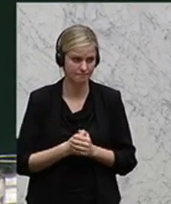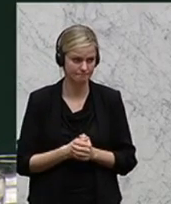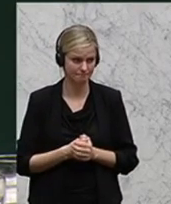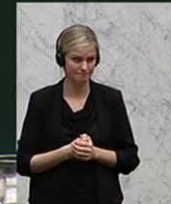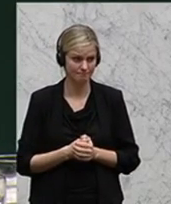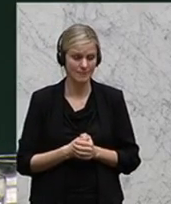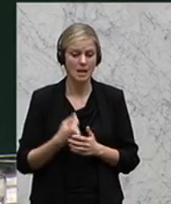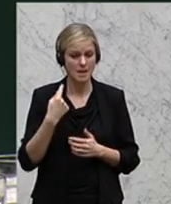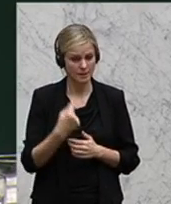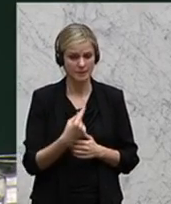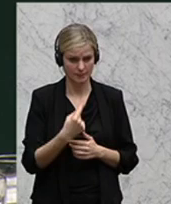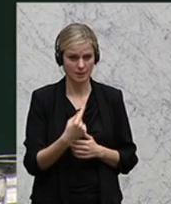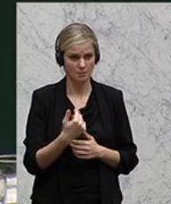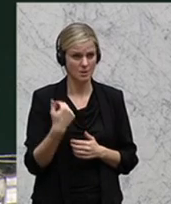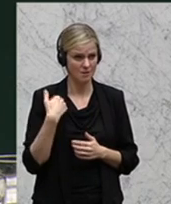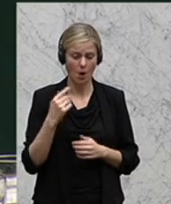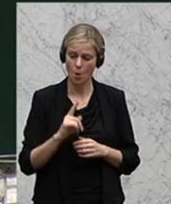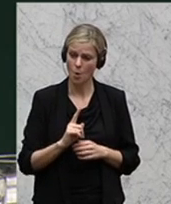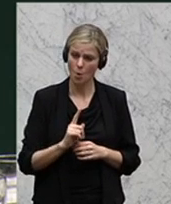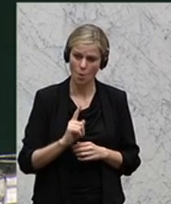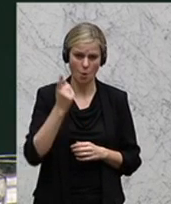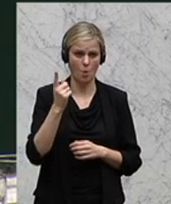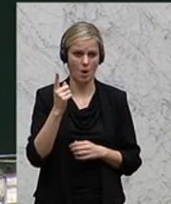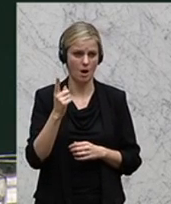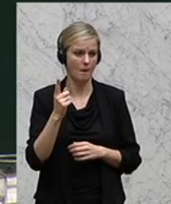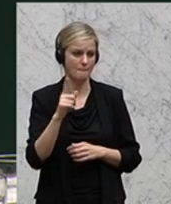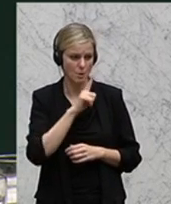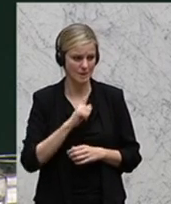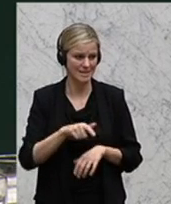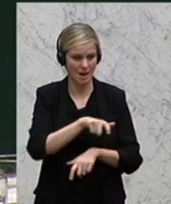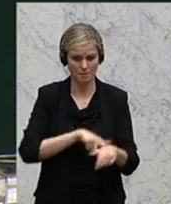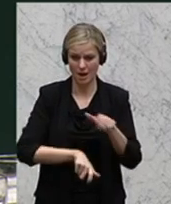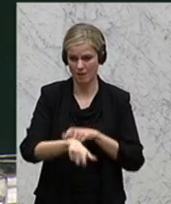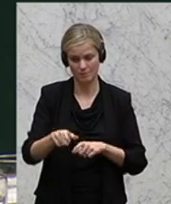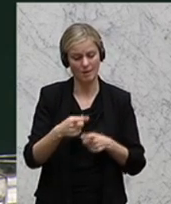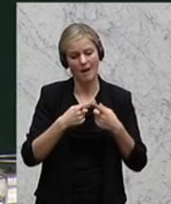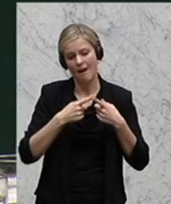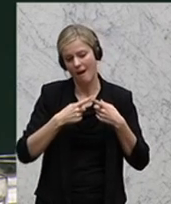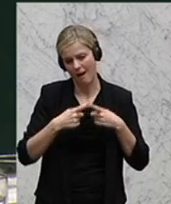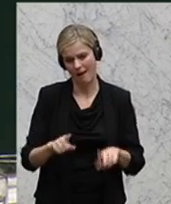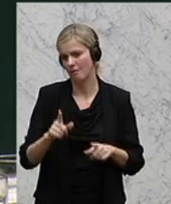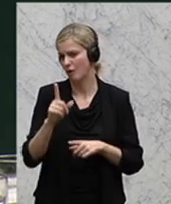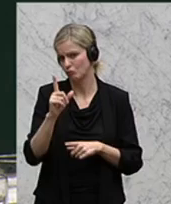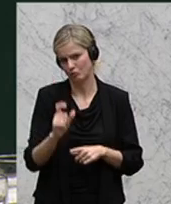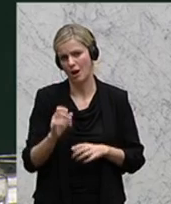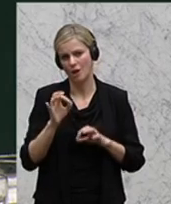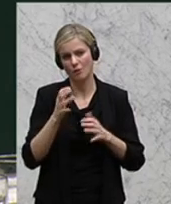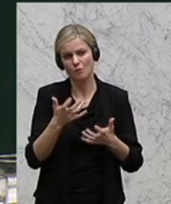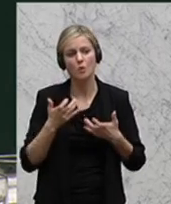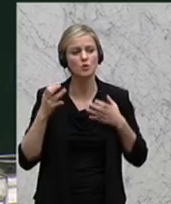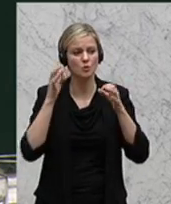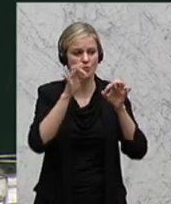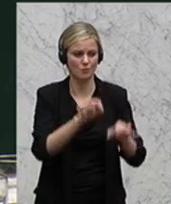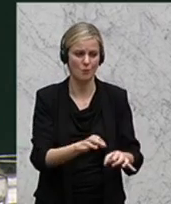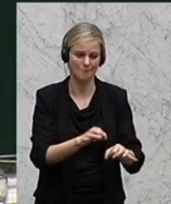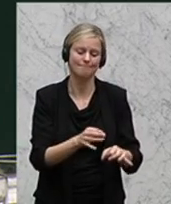als hoher Polizeibeamter auch an der Grenze in Nickelsdorf geleistet haben, einen völlig anderen Start gewünscht, auch uns. Aber das